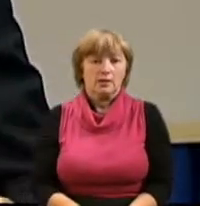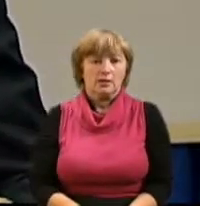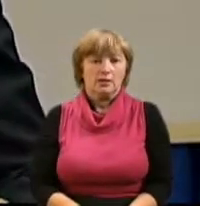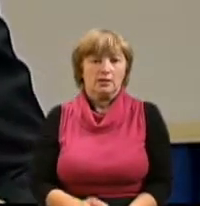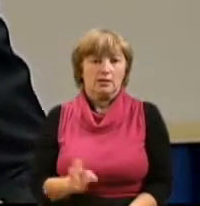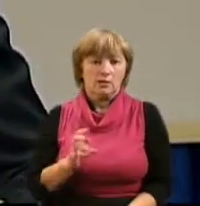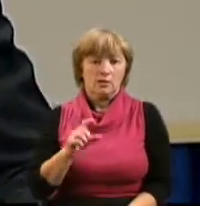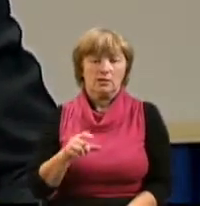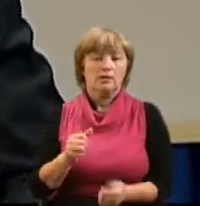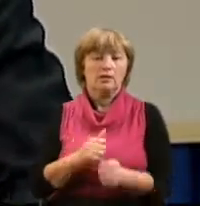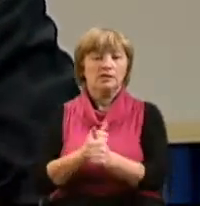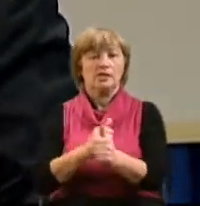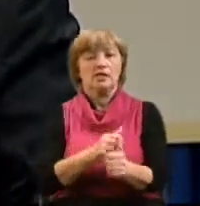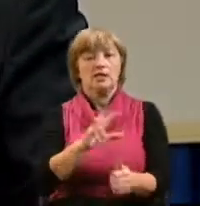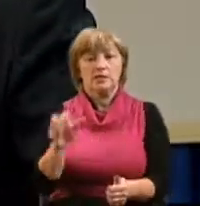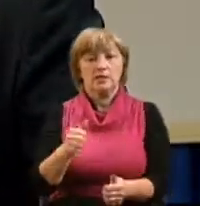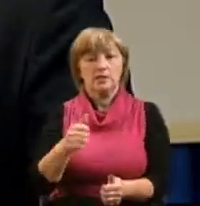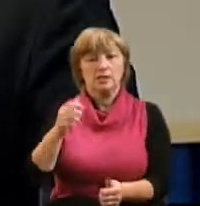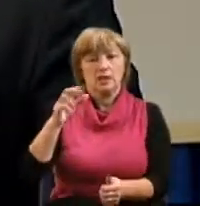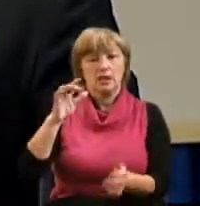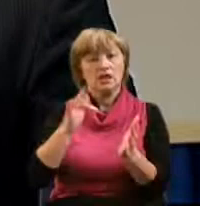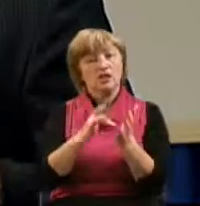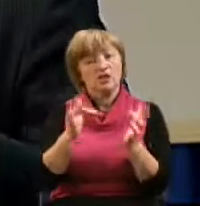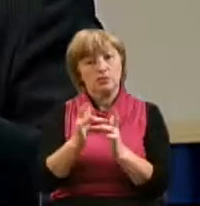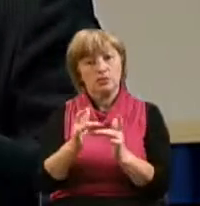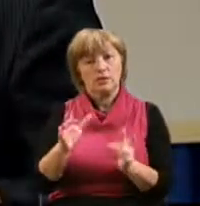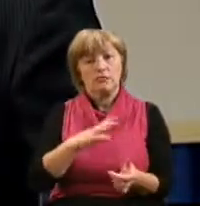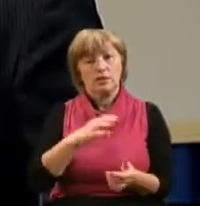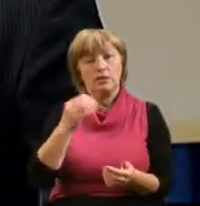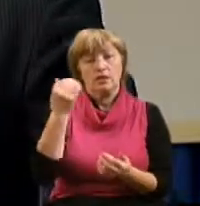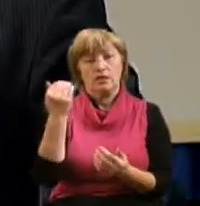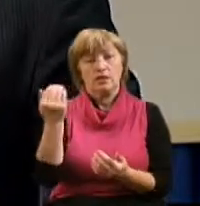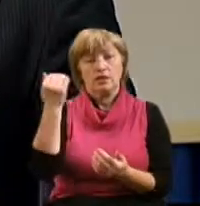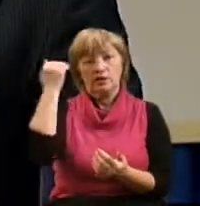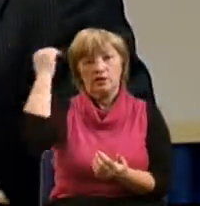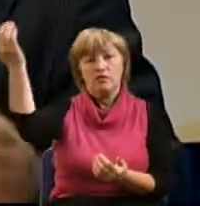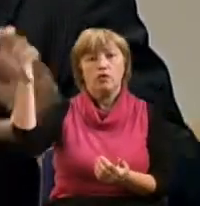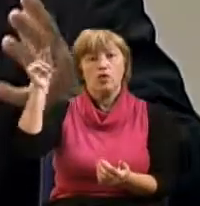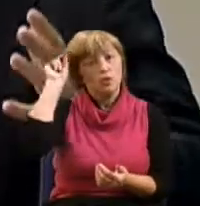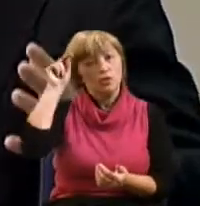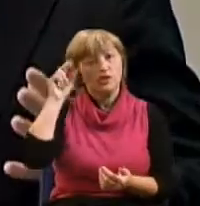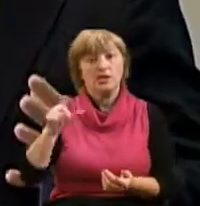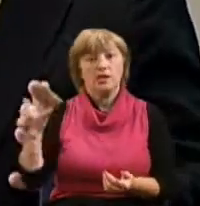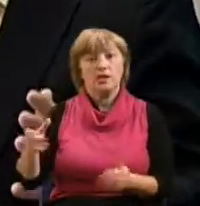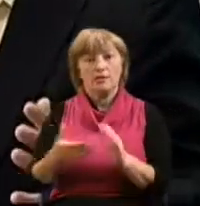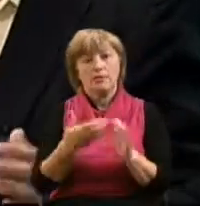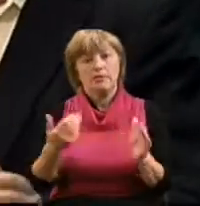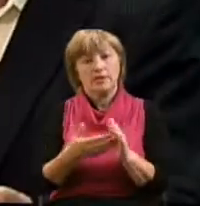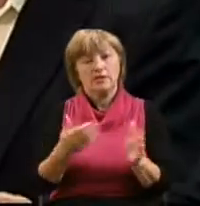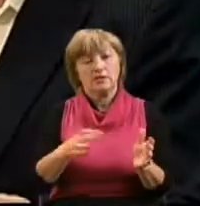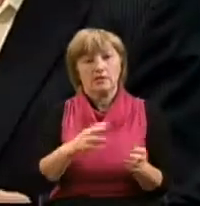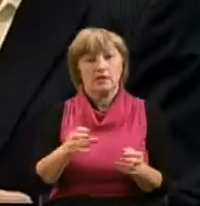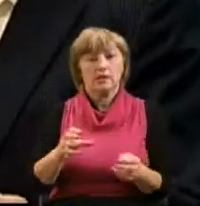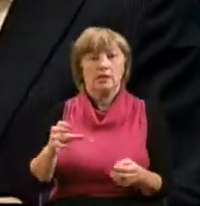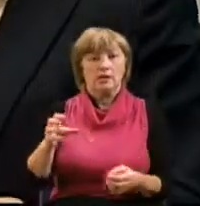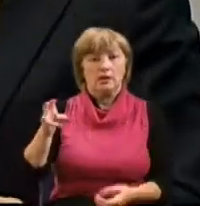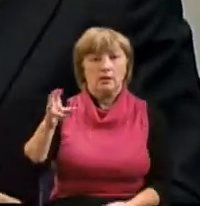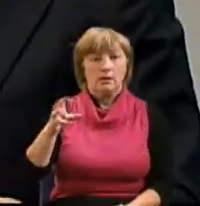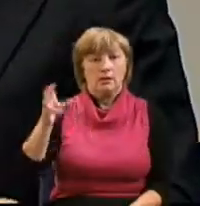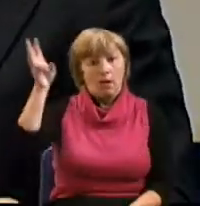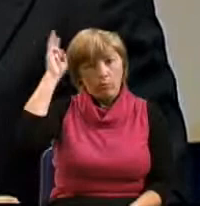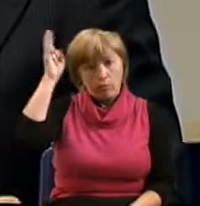были, но они последовали за Иисусом, они стали Его учениками и призваны были стать двенадцатью